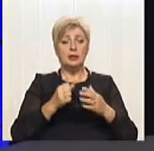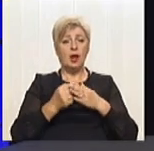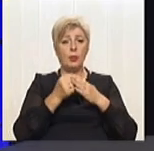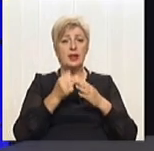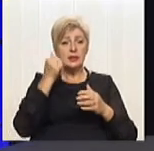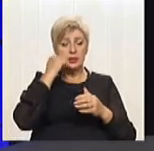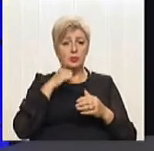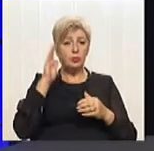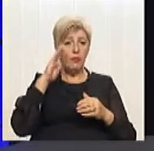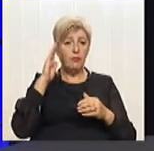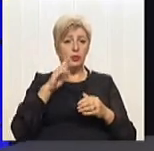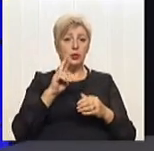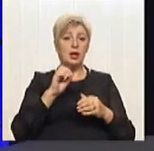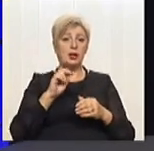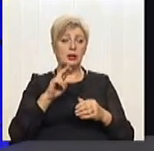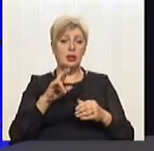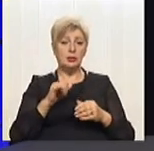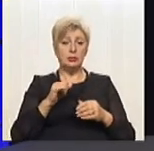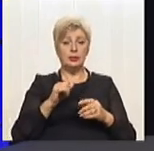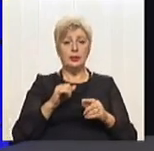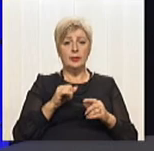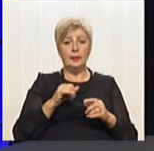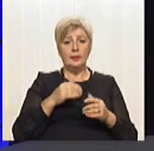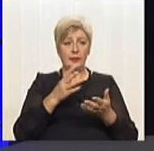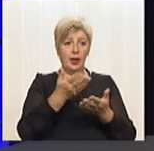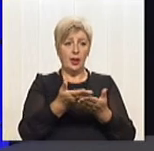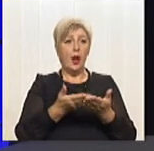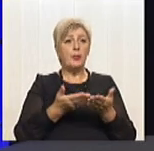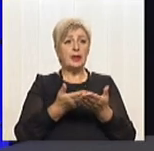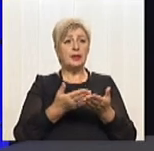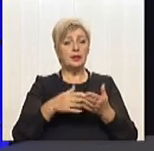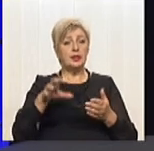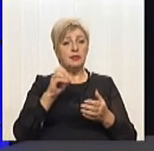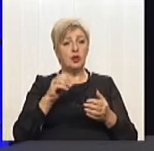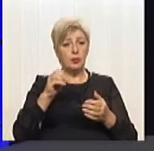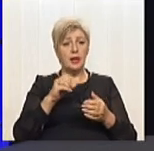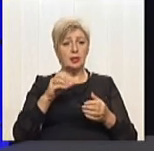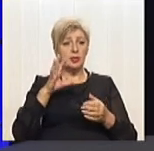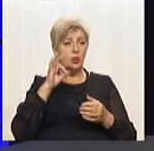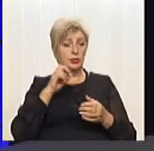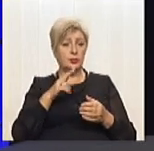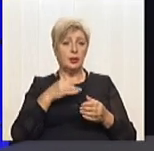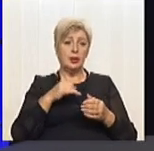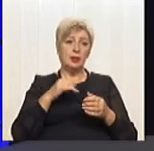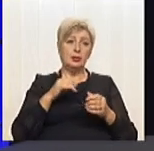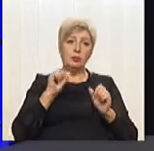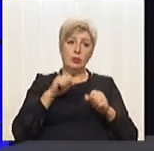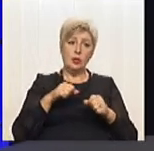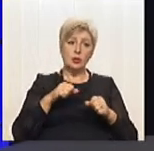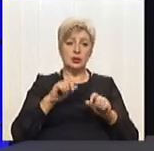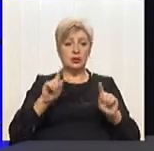рахунок європейського того ж досвіду, чи можна розбудувати нову систему або реконструювати стару?